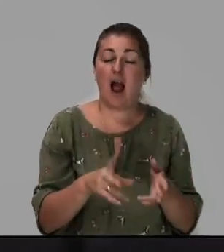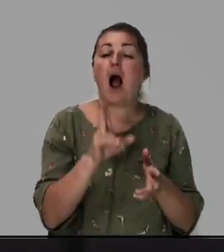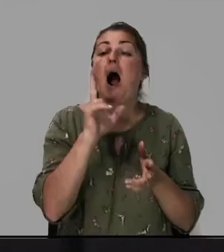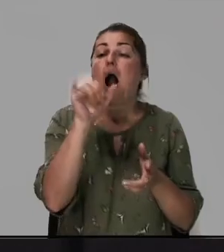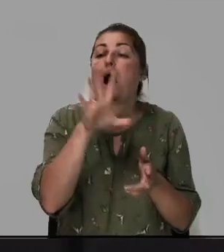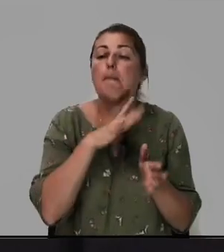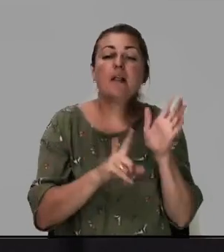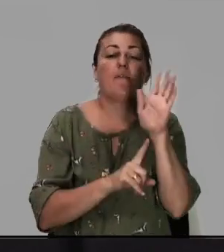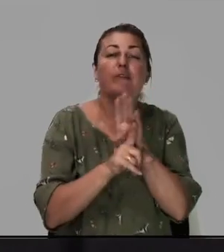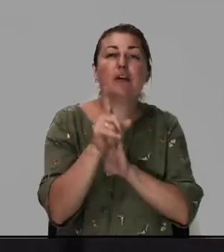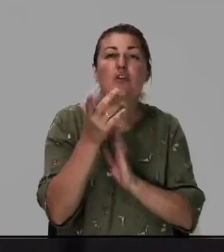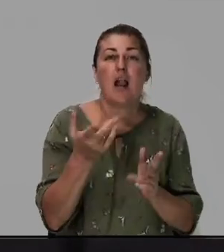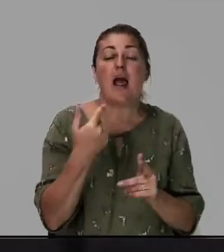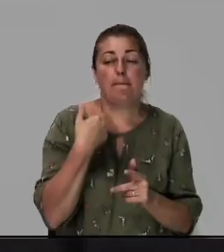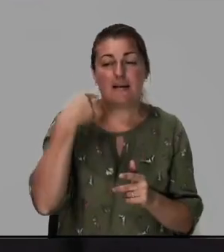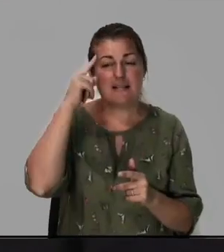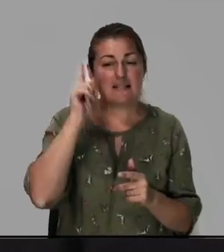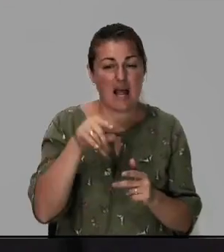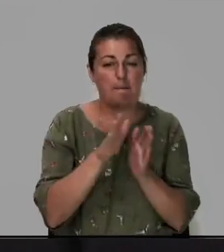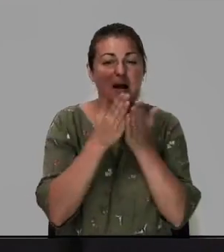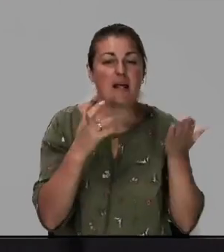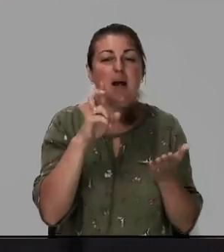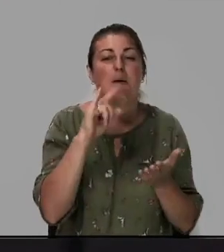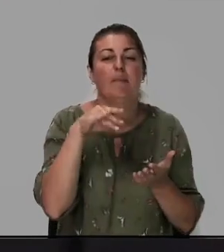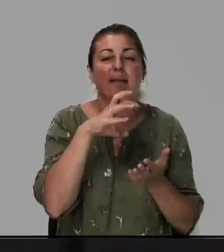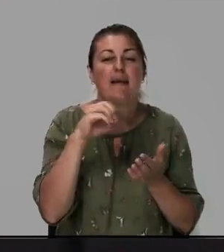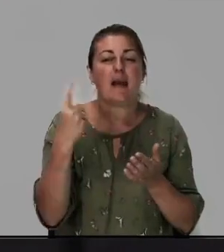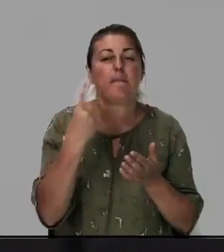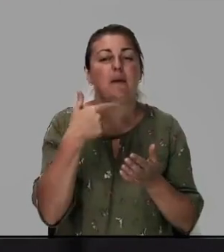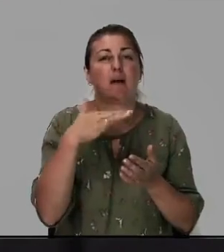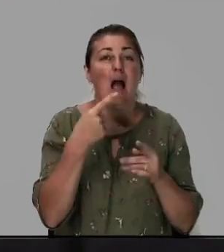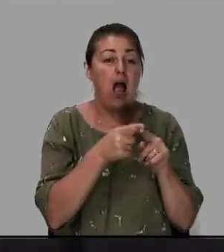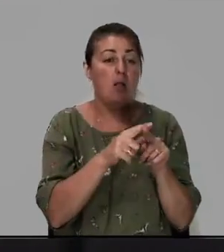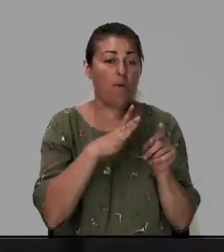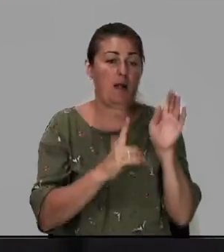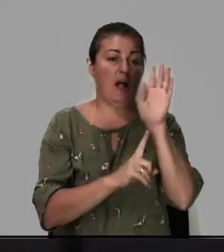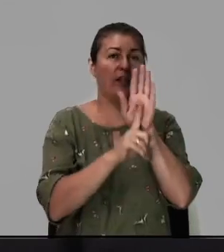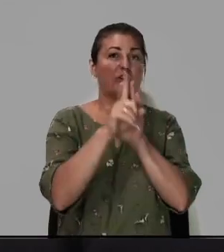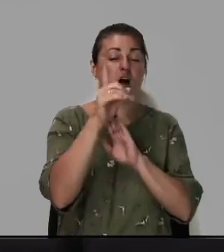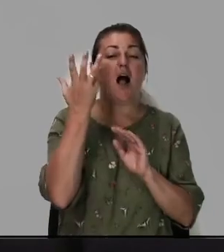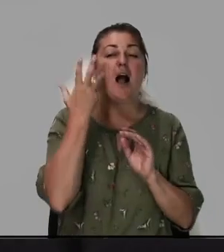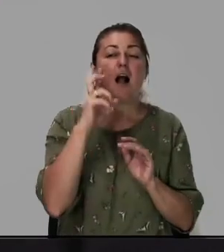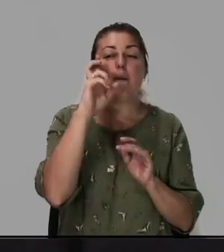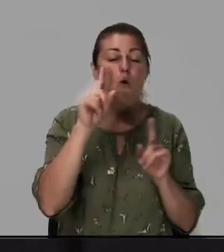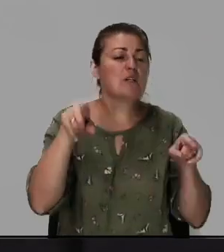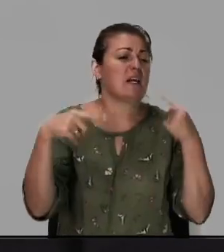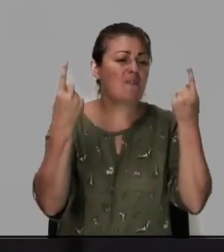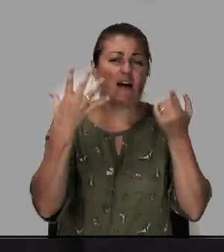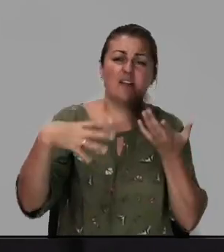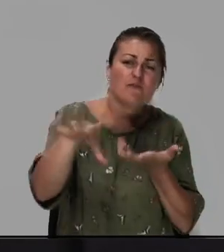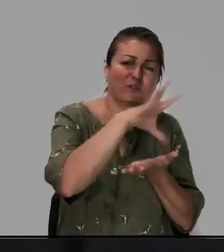же было в начале? И мы знаем, открываем Ботия, первая глава, это было начало, когда Бог сотворил все,